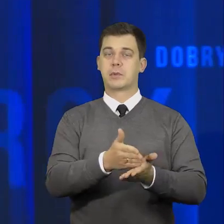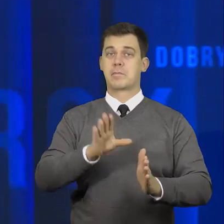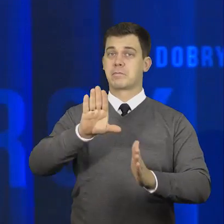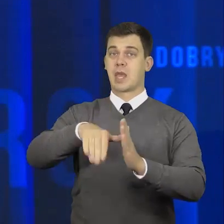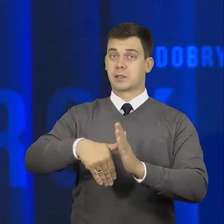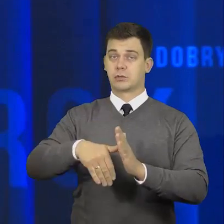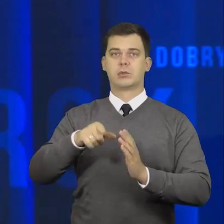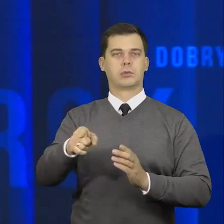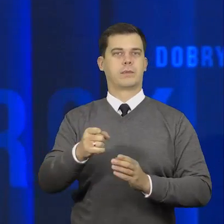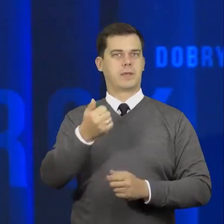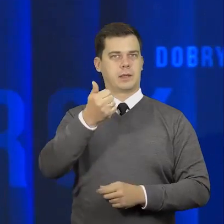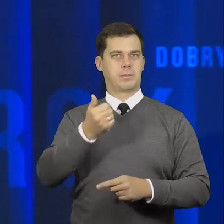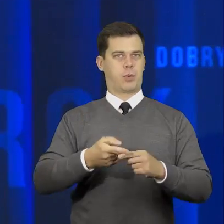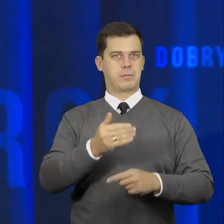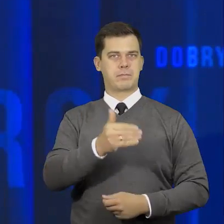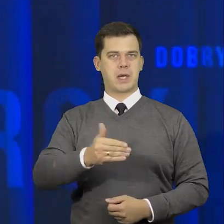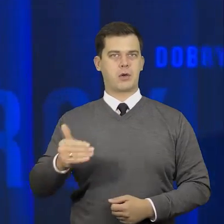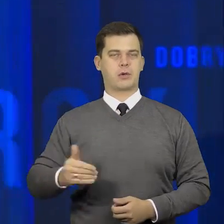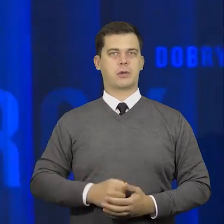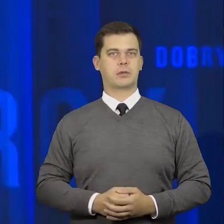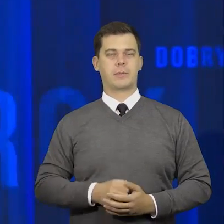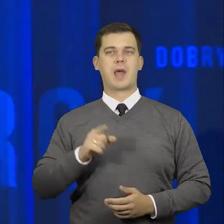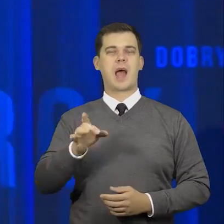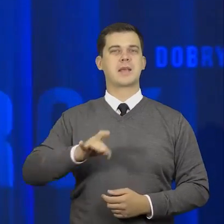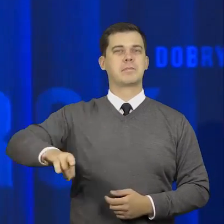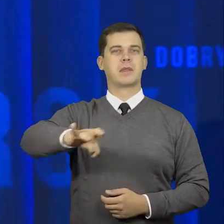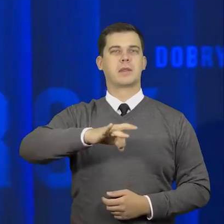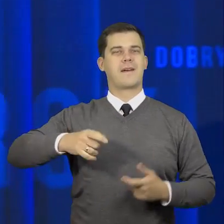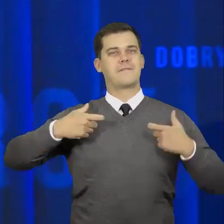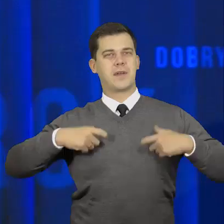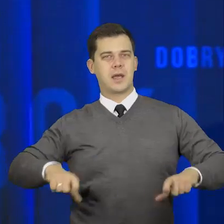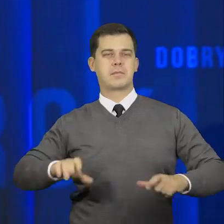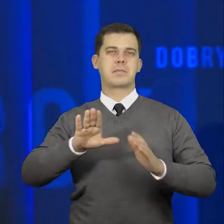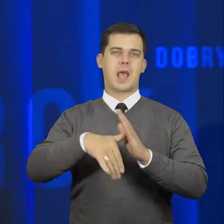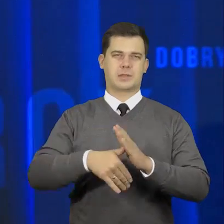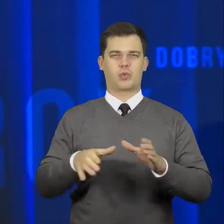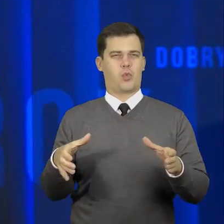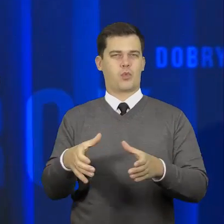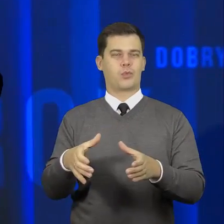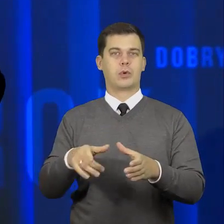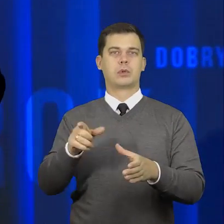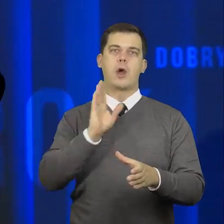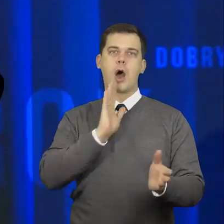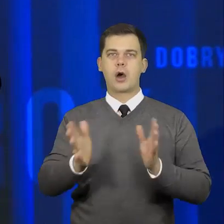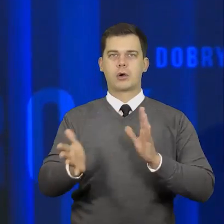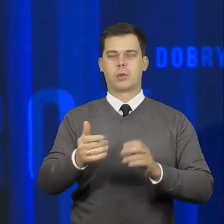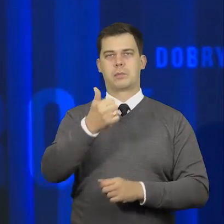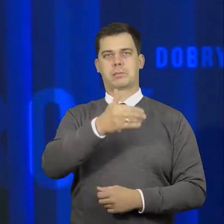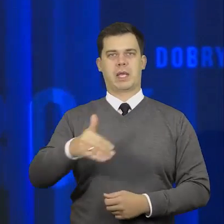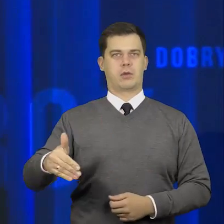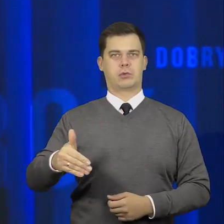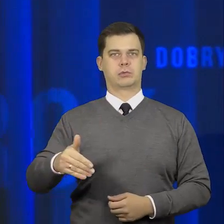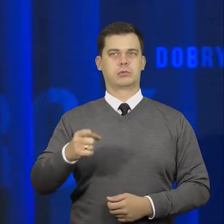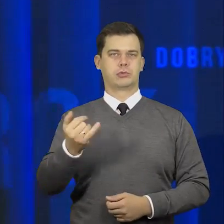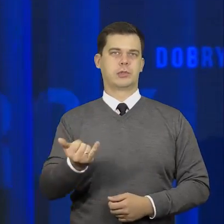miastach to prawie 1,5 mln dzieci, a w gminach wiejsko-miejskich około 1